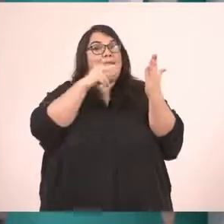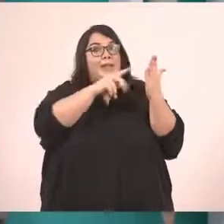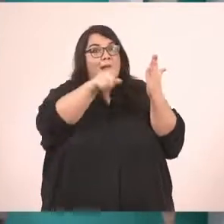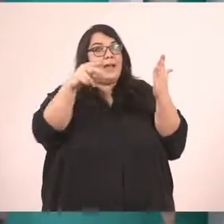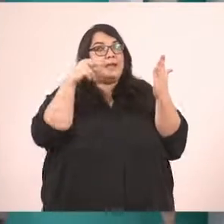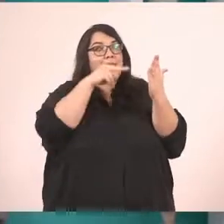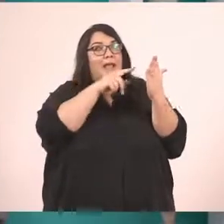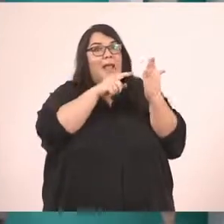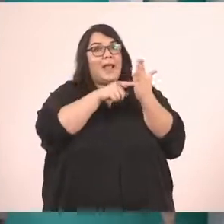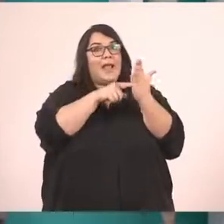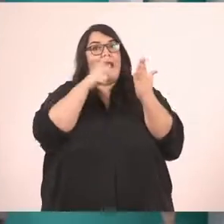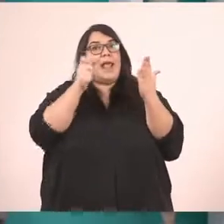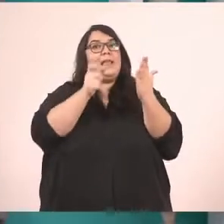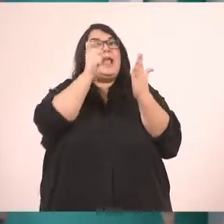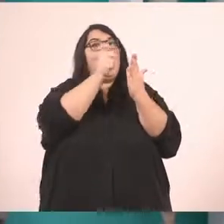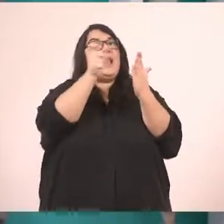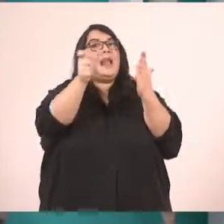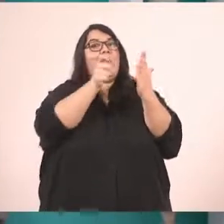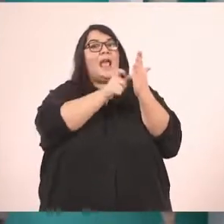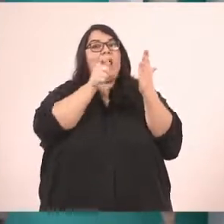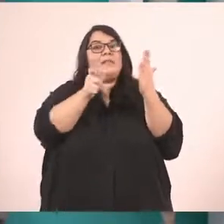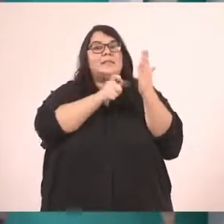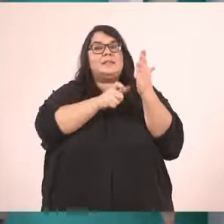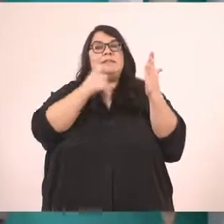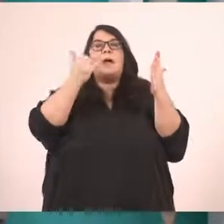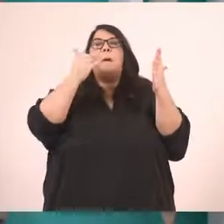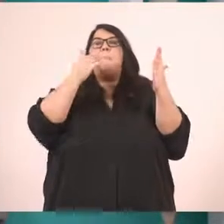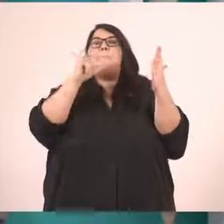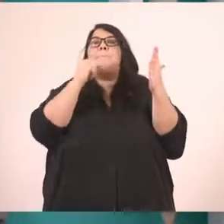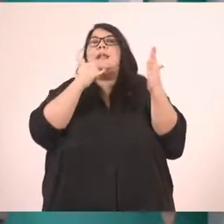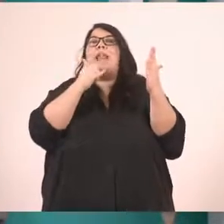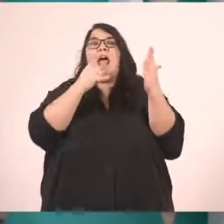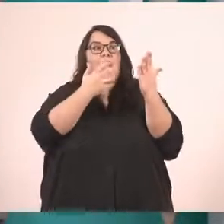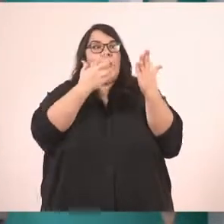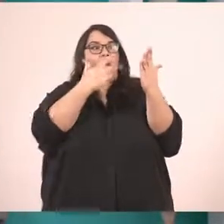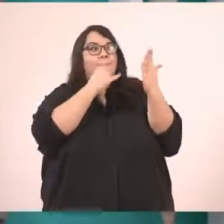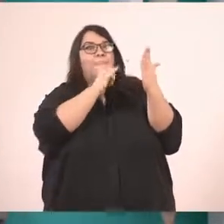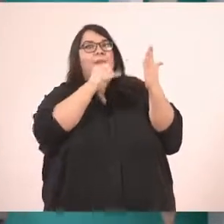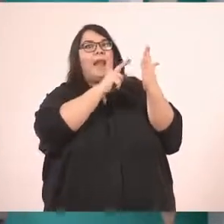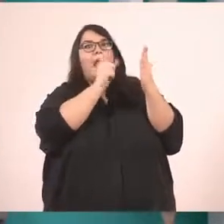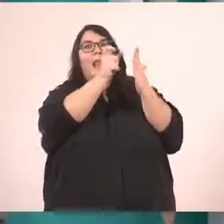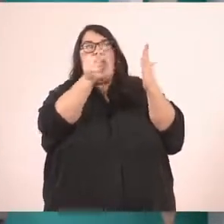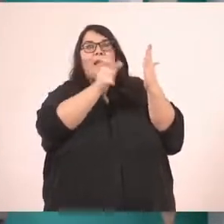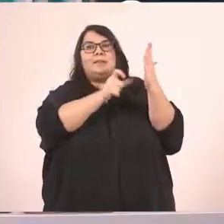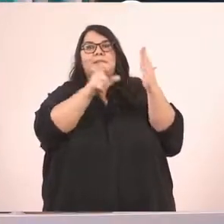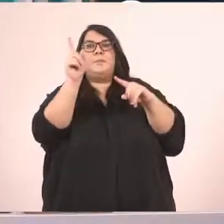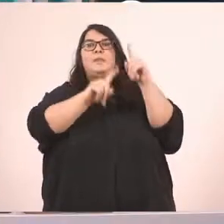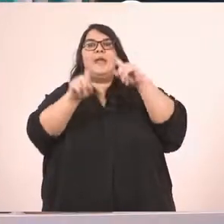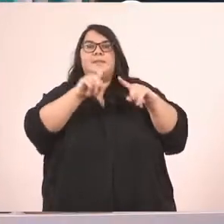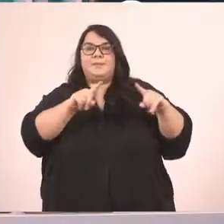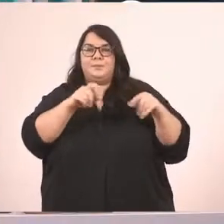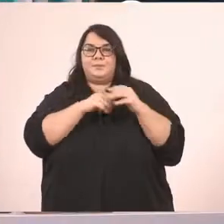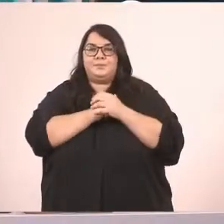Υπάρχουν κάποιες λεξούλες που είναι με μπλε χρώμα έντονα γραμμένες. Ποιες είναι αυτές οι λεξούλες.